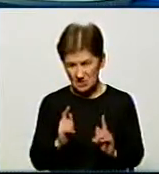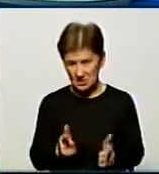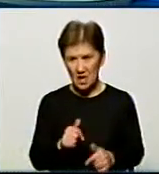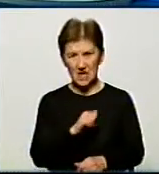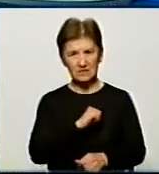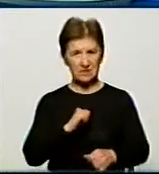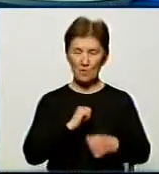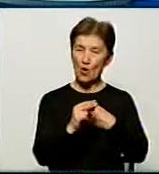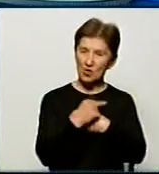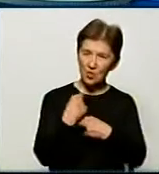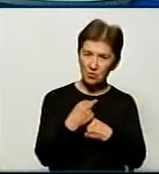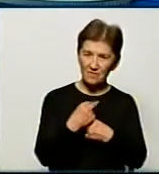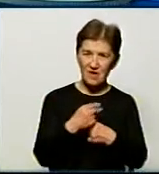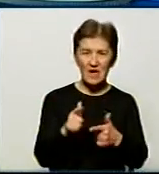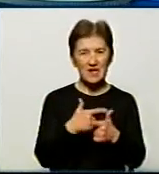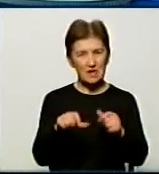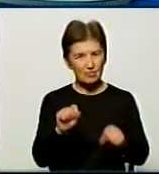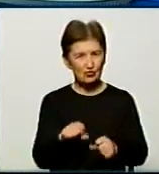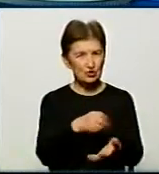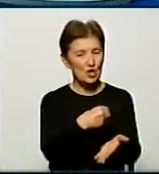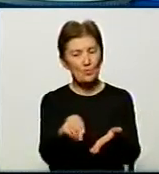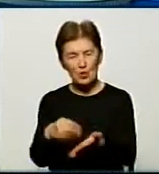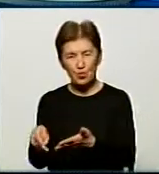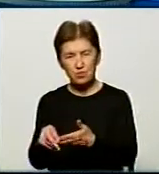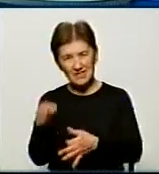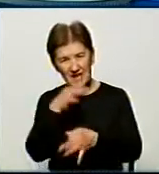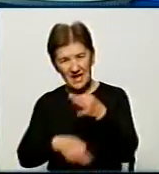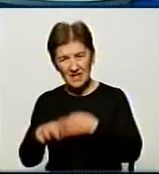Самолікування чи можливість купувати ліки без рецепту? В чому причина?